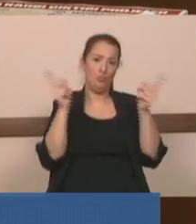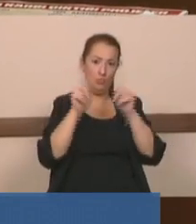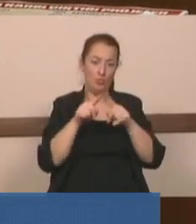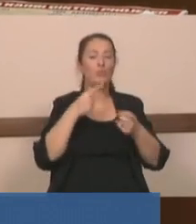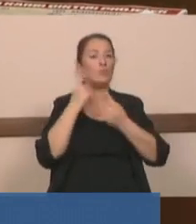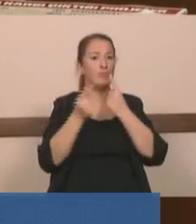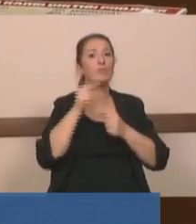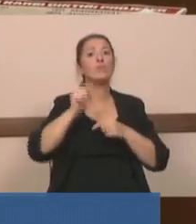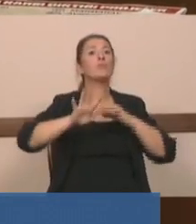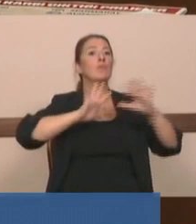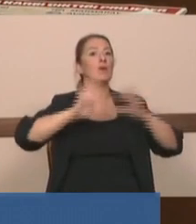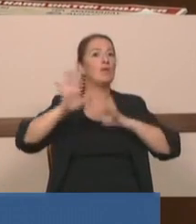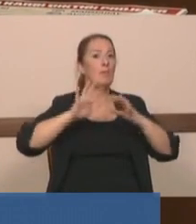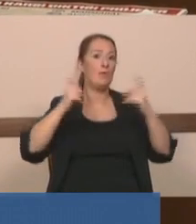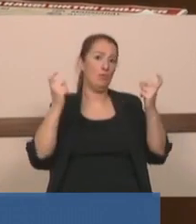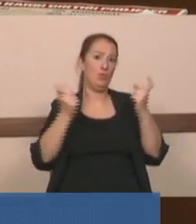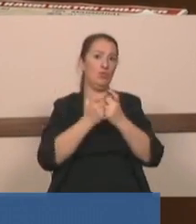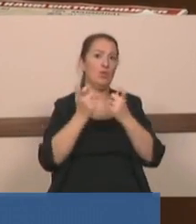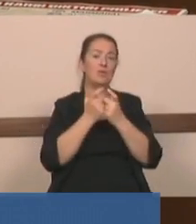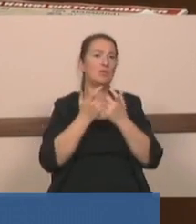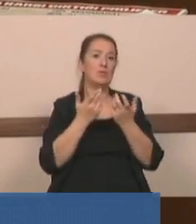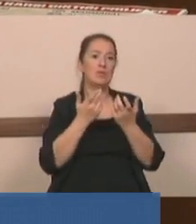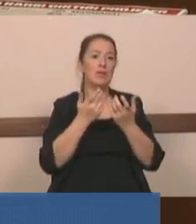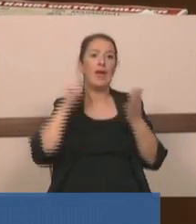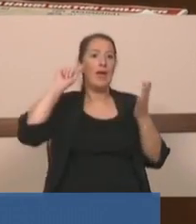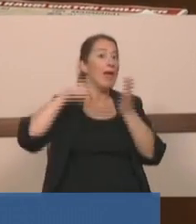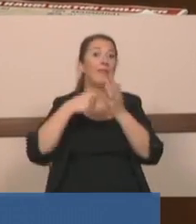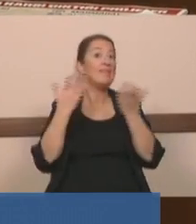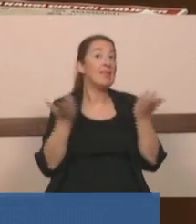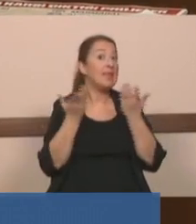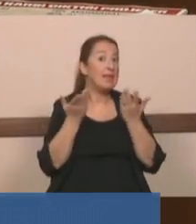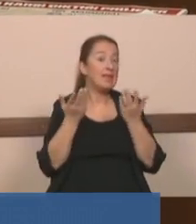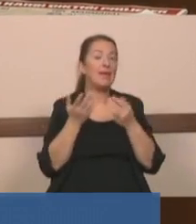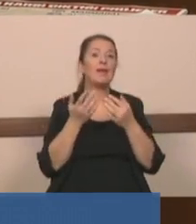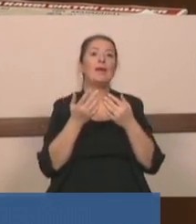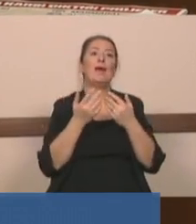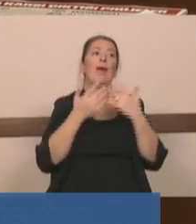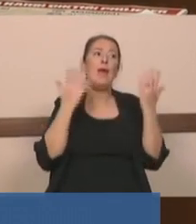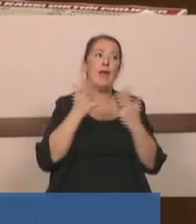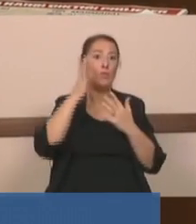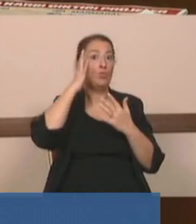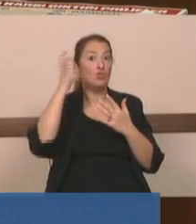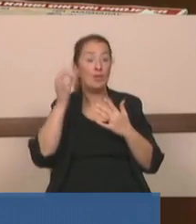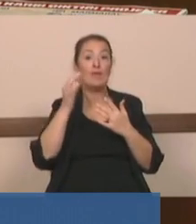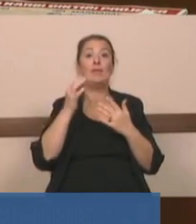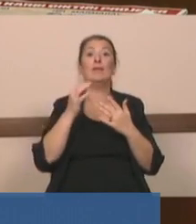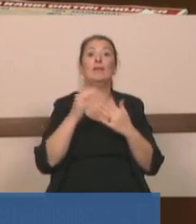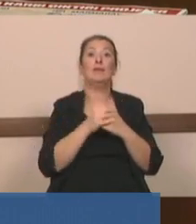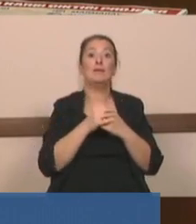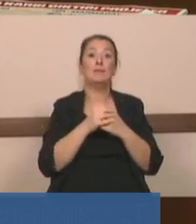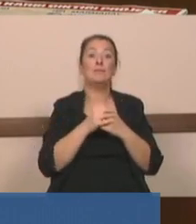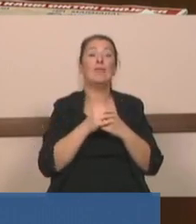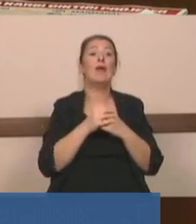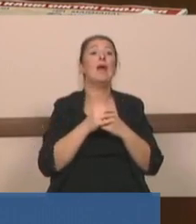çalıştayında maksat nedir? Ey bilim adamları, ey ilim adamları ben